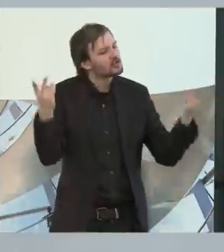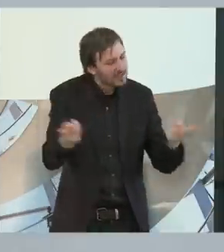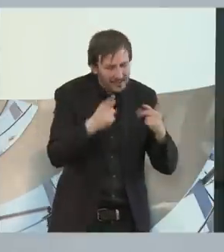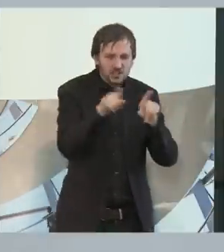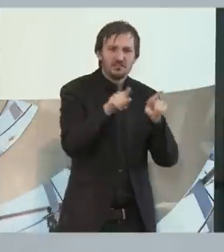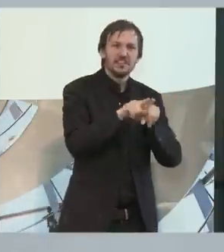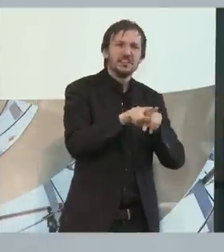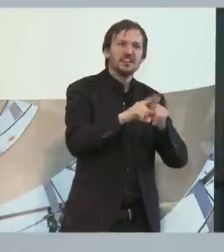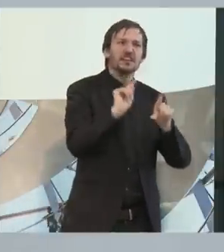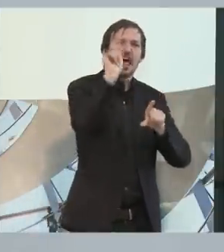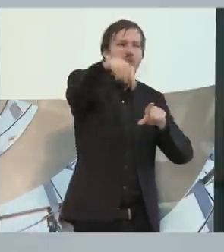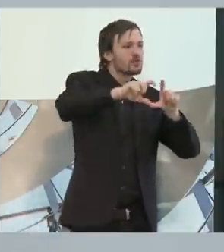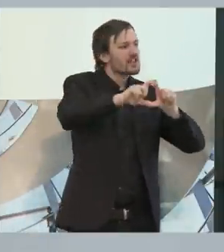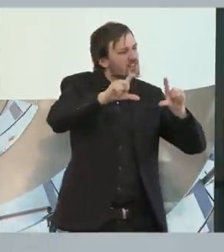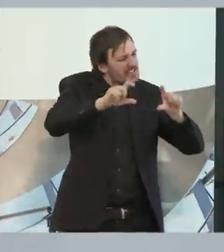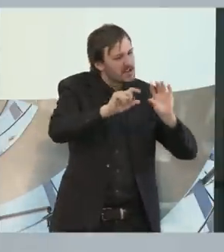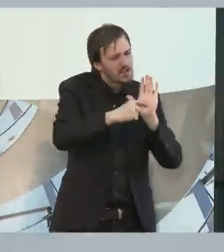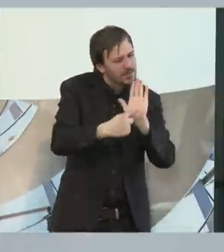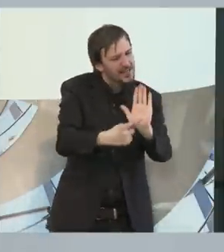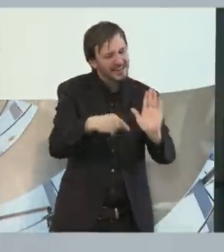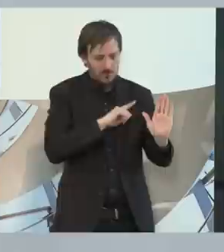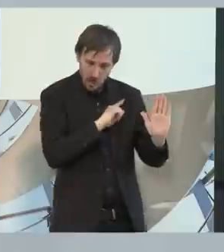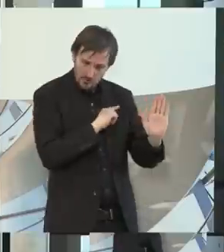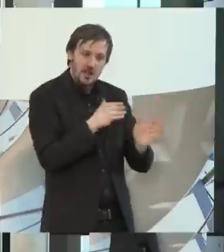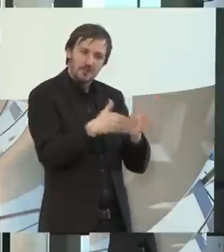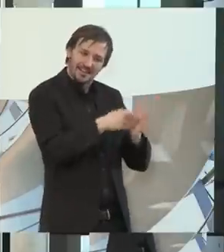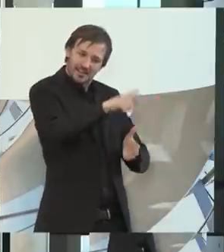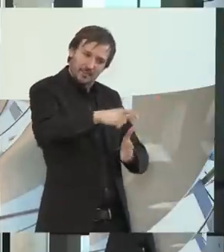wird, werden wir das Problem nie lösen können. Und wir müssen,